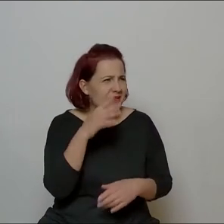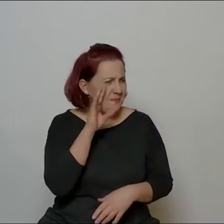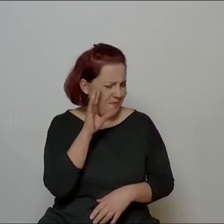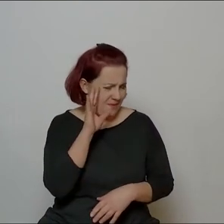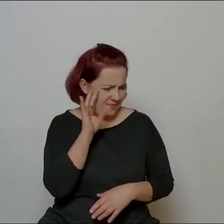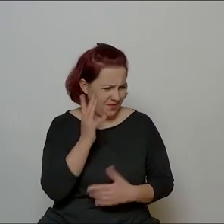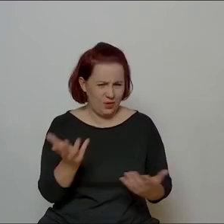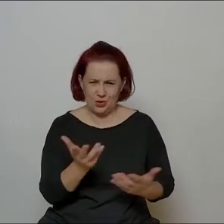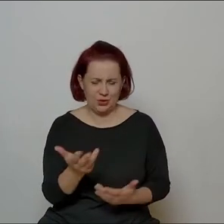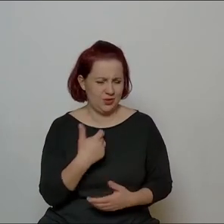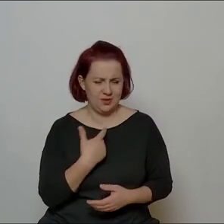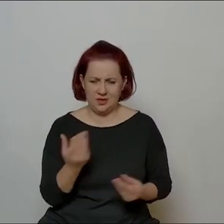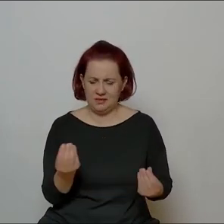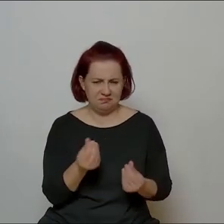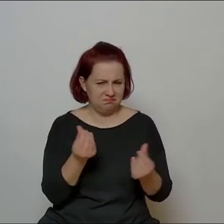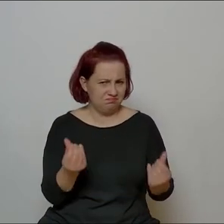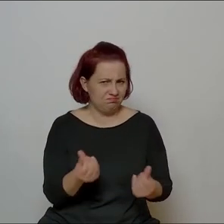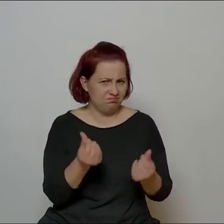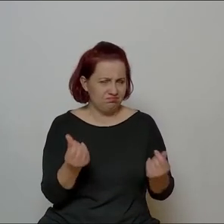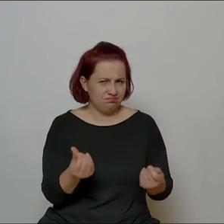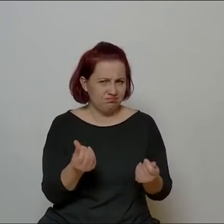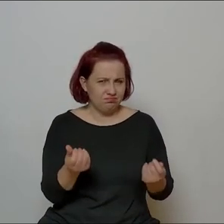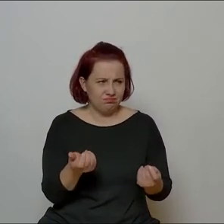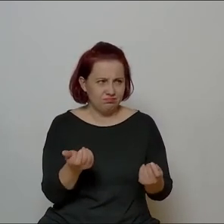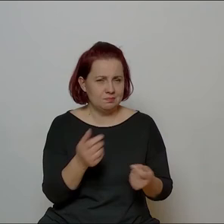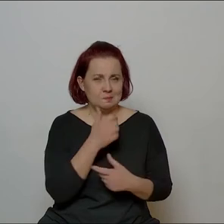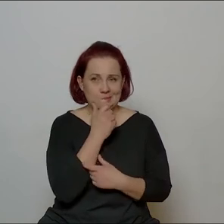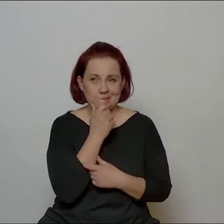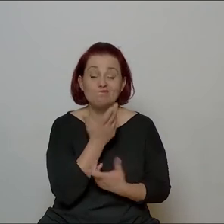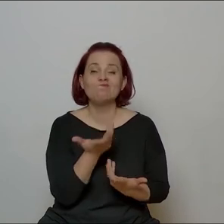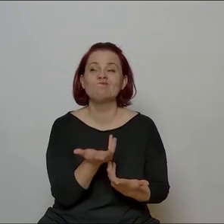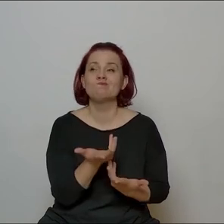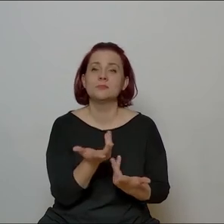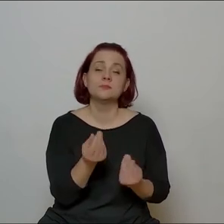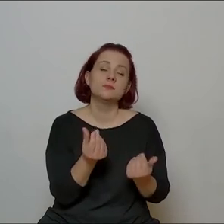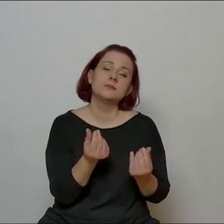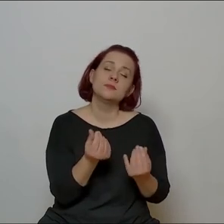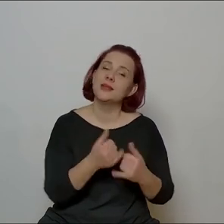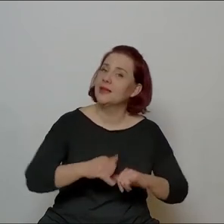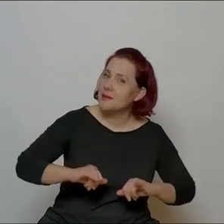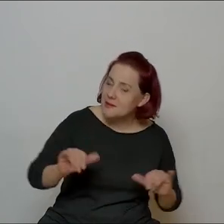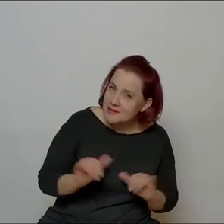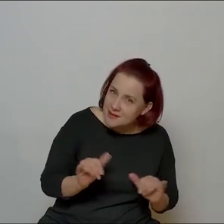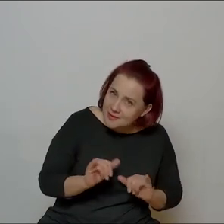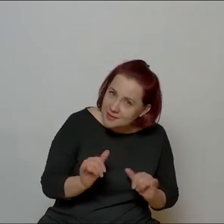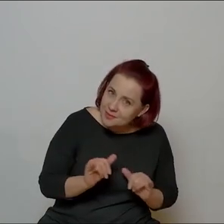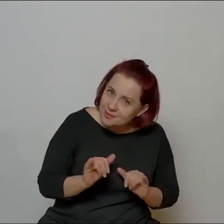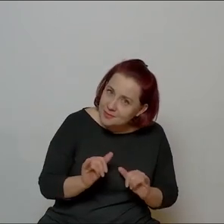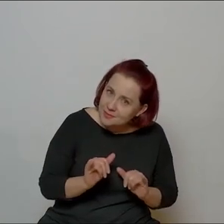gdzie to było, ale impreza była związana ze